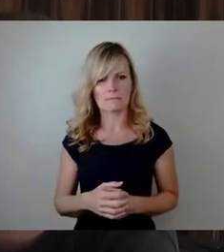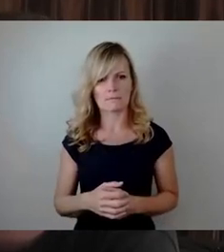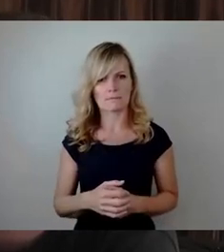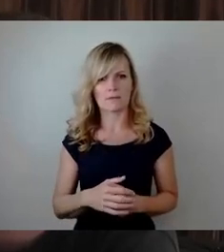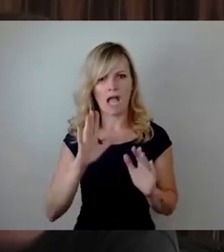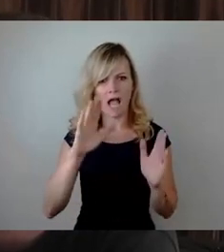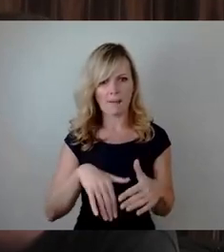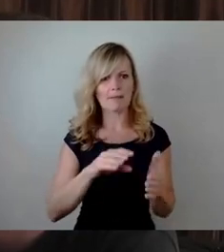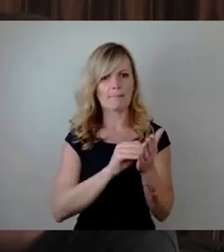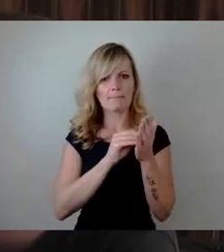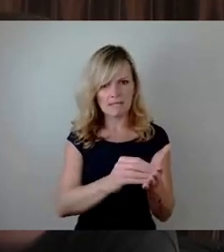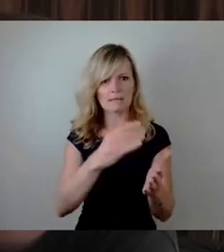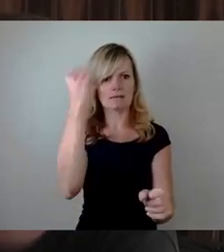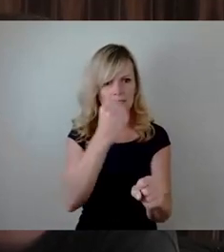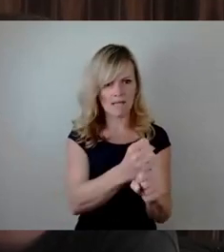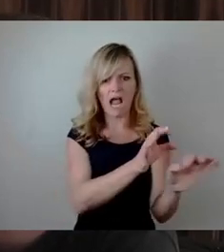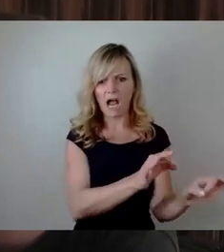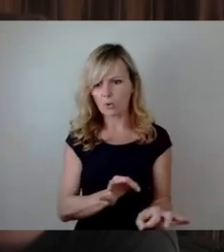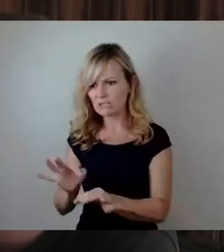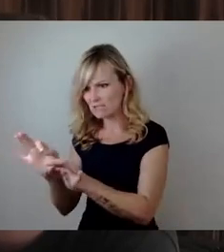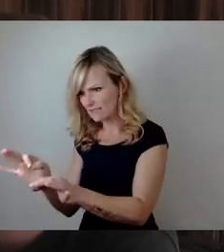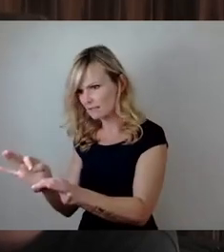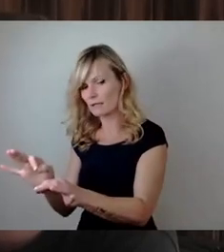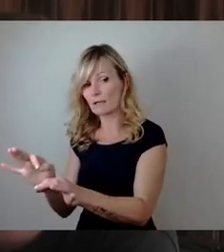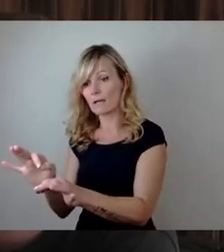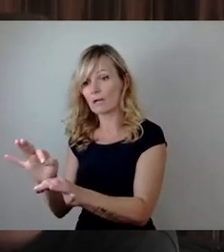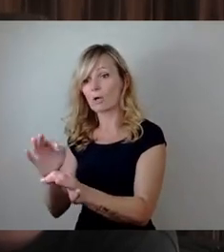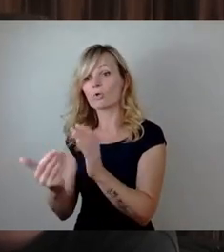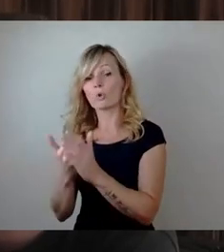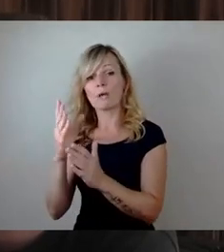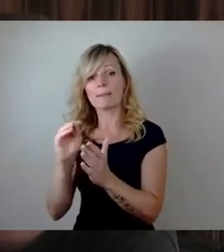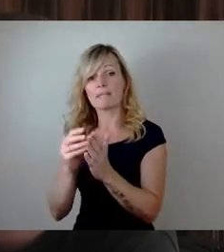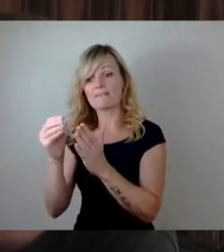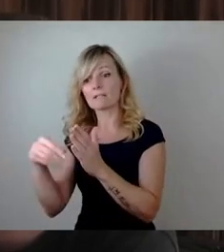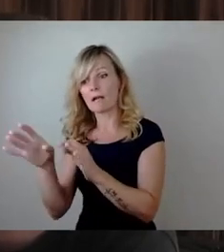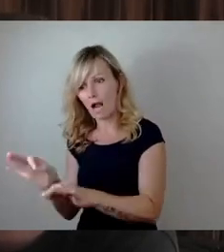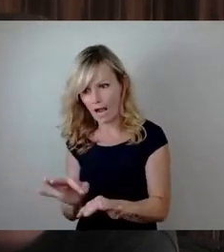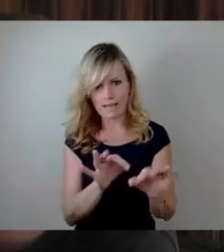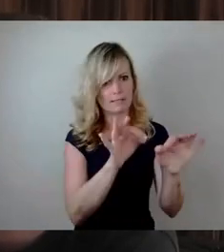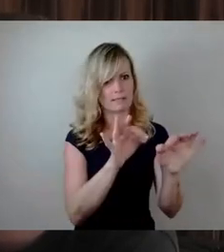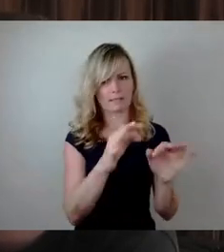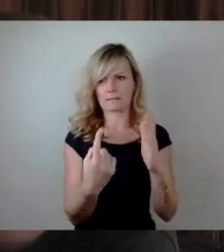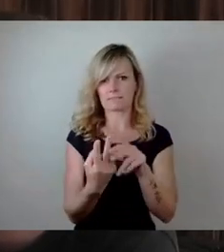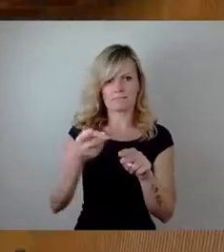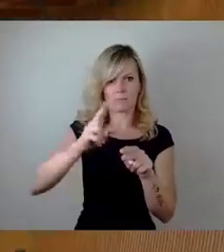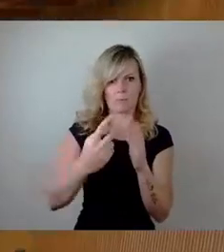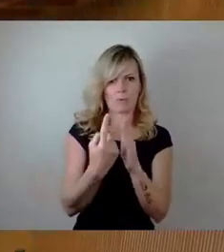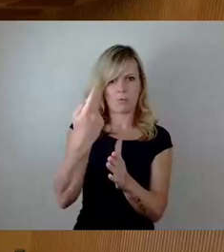Neuanmieten würde ja höhere Kosten verursachen. Berücksichtigen Sie diesen Fakt bei Ihrer Abwägung?